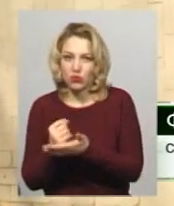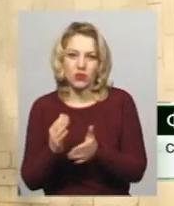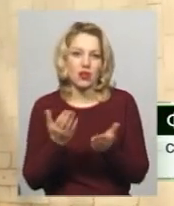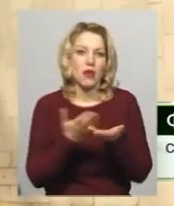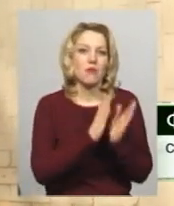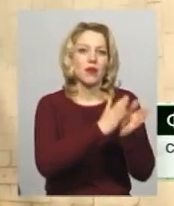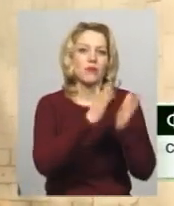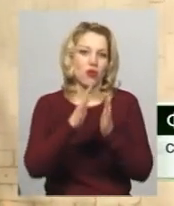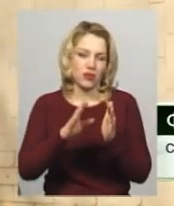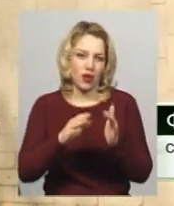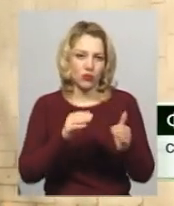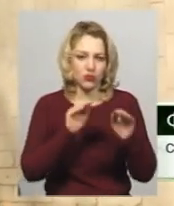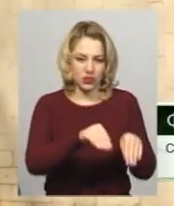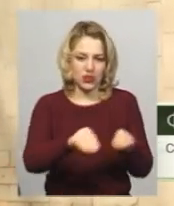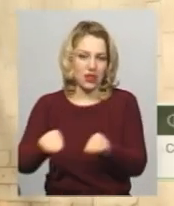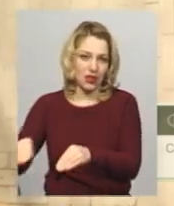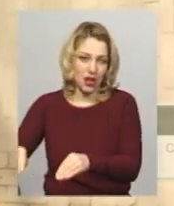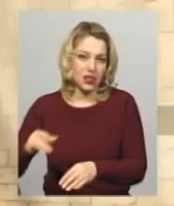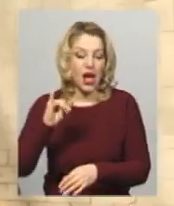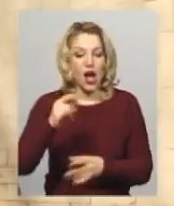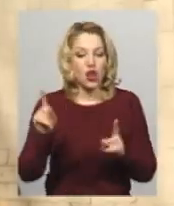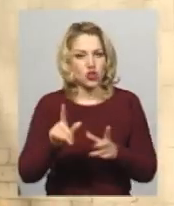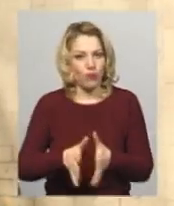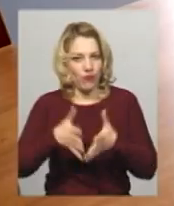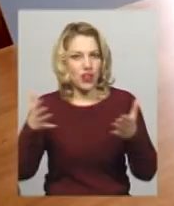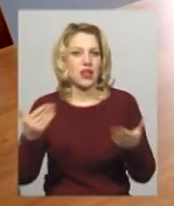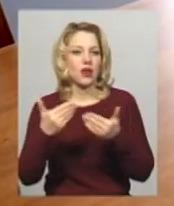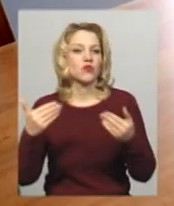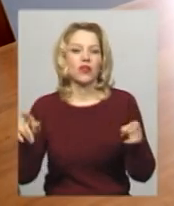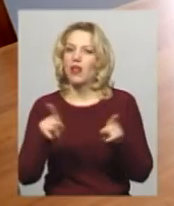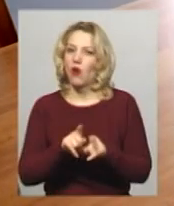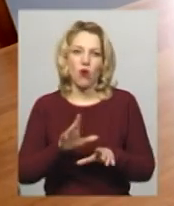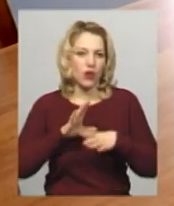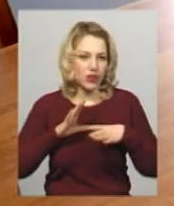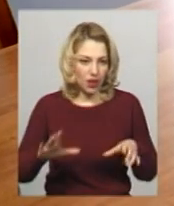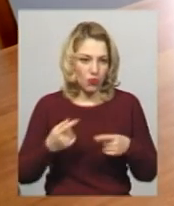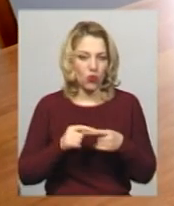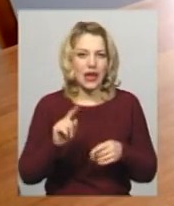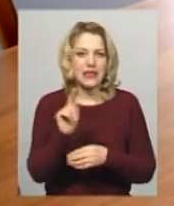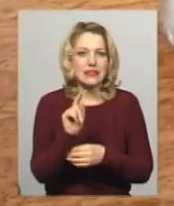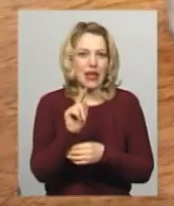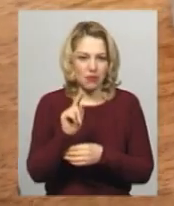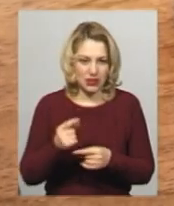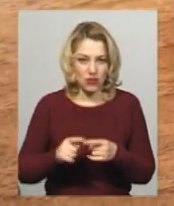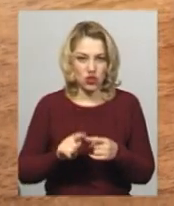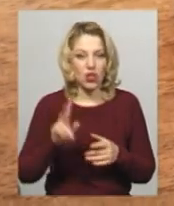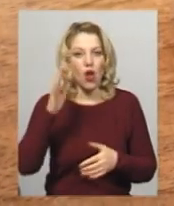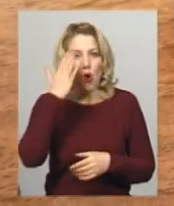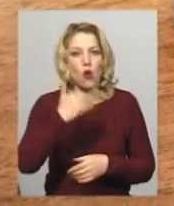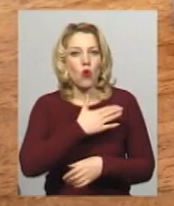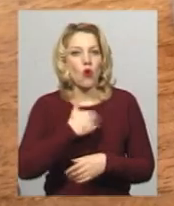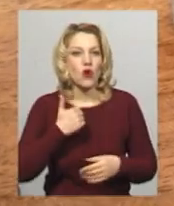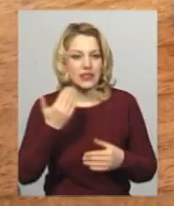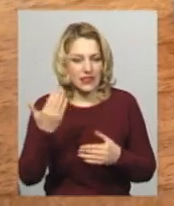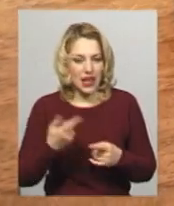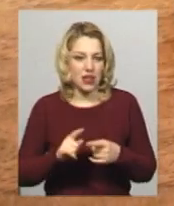музей був, тут такого ще не було. А це підсвічники, які належать костелу. Священик дає їх місцевій школі на